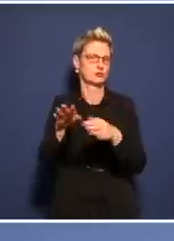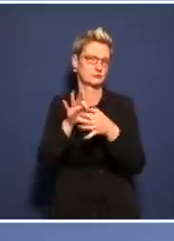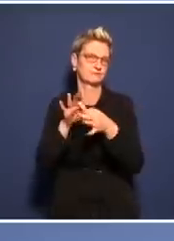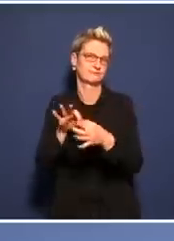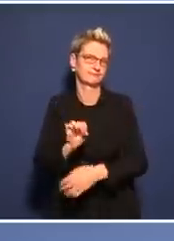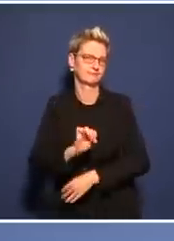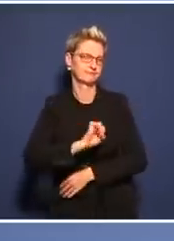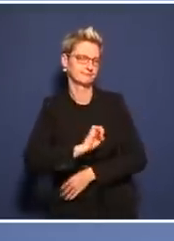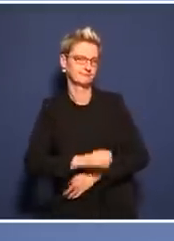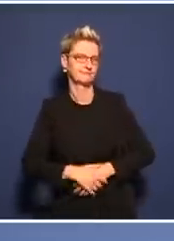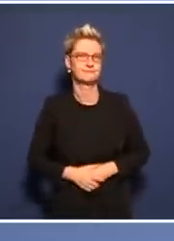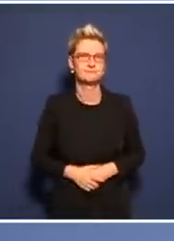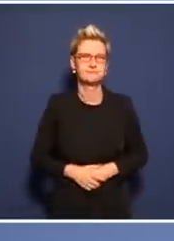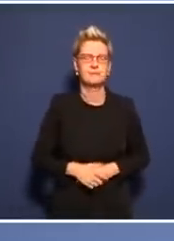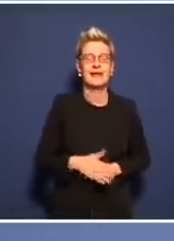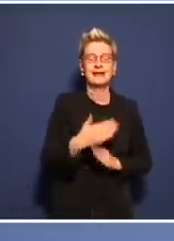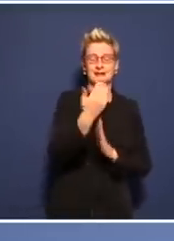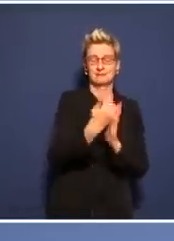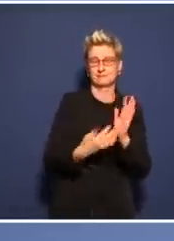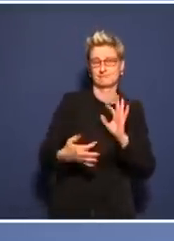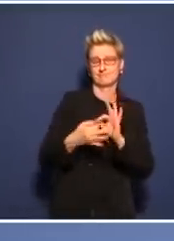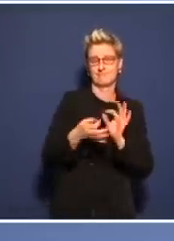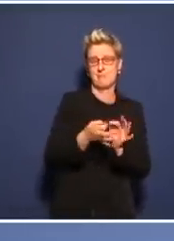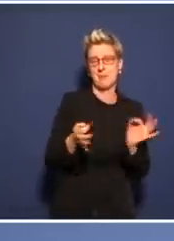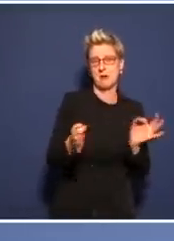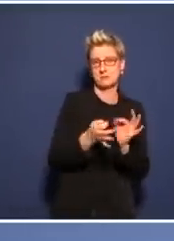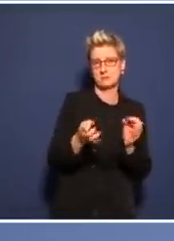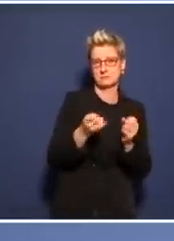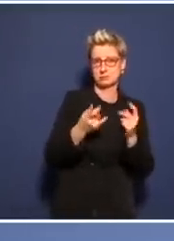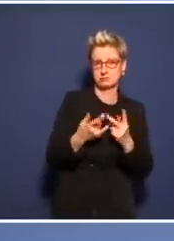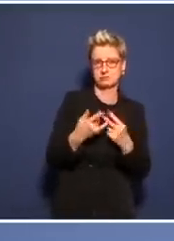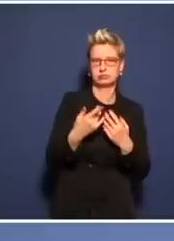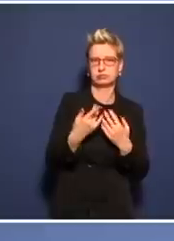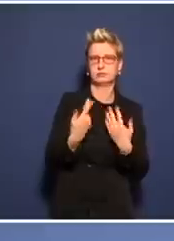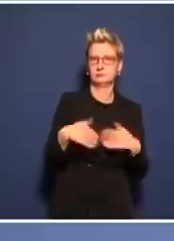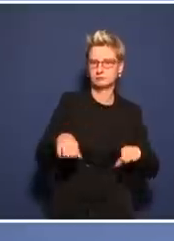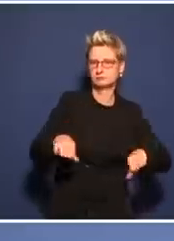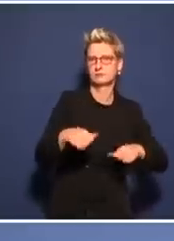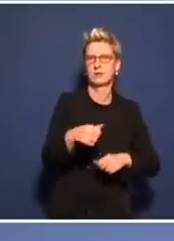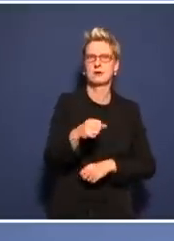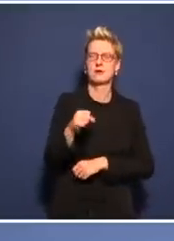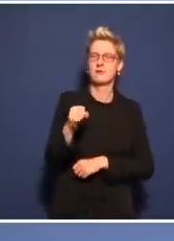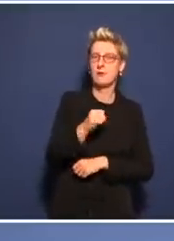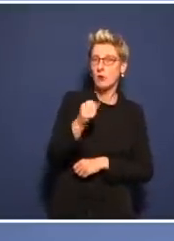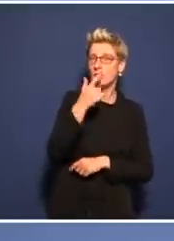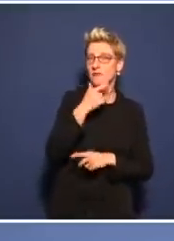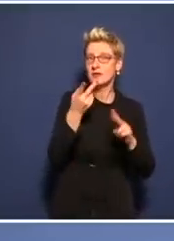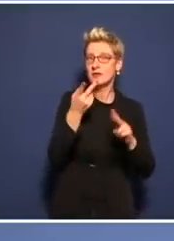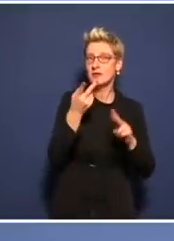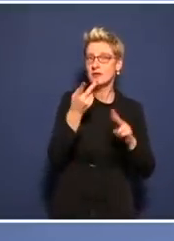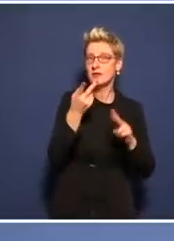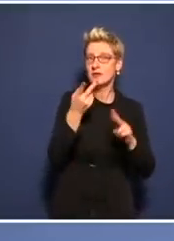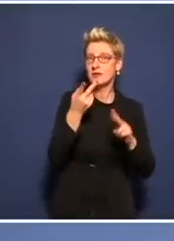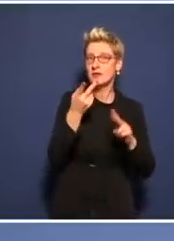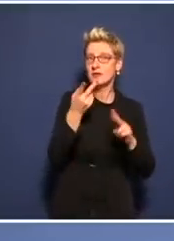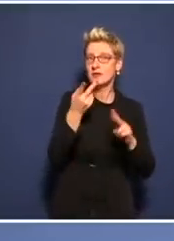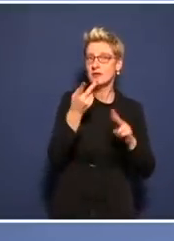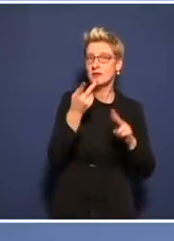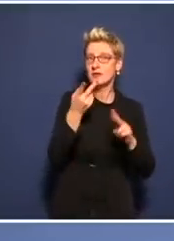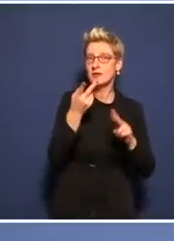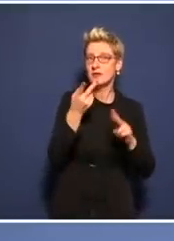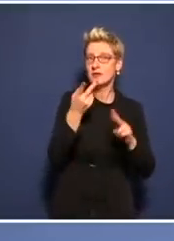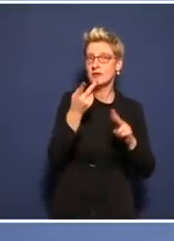Weshalb machen wir das? Weshalb streben wir überhaupt an, dass sich die Verdopplungszeit verlängert? Vielleicht aus